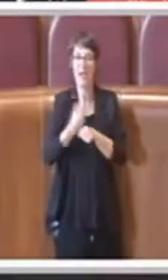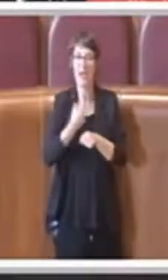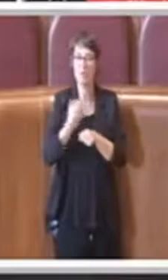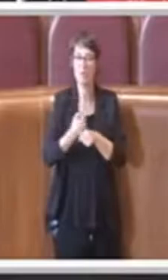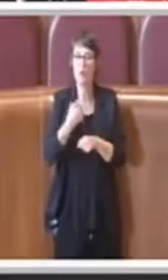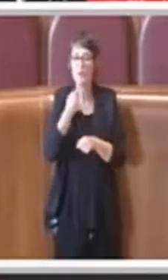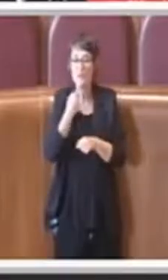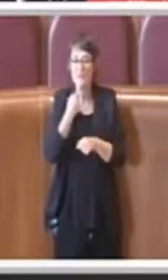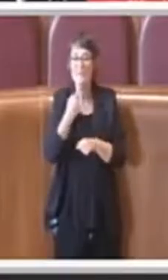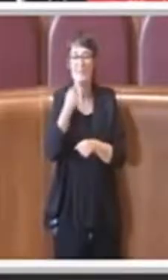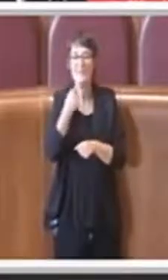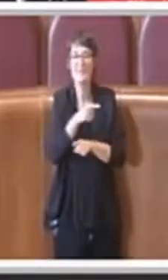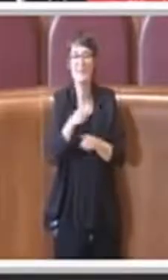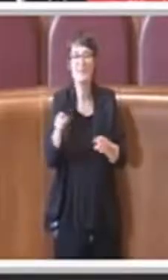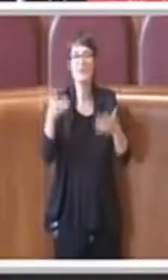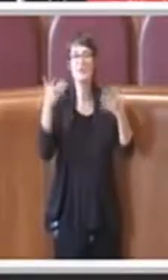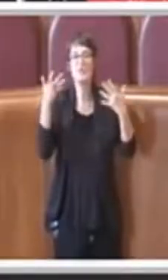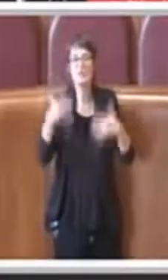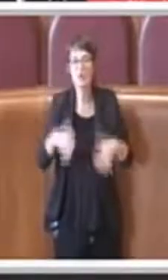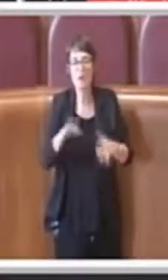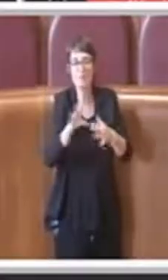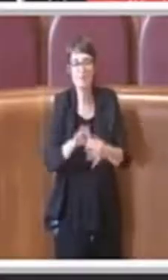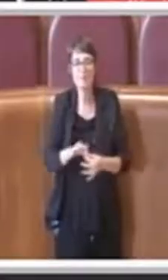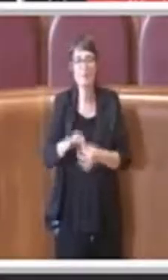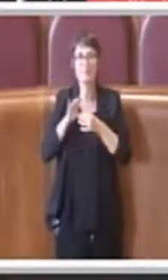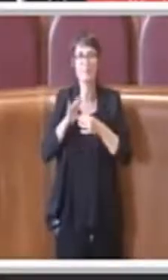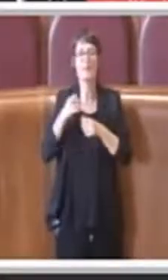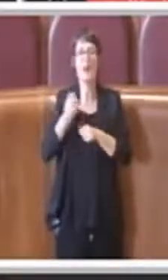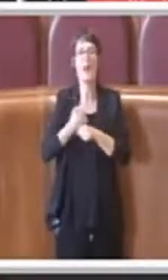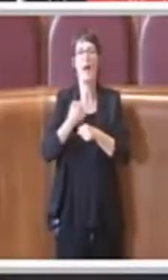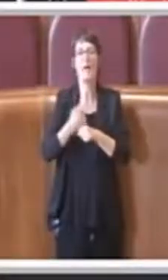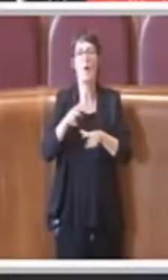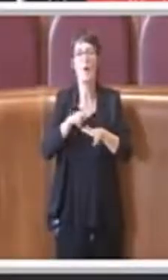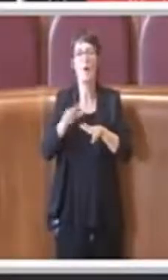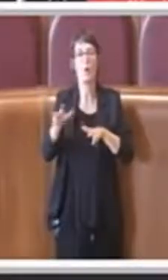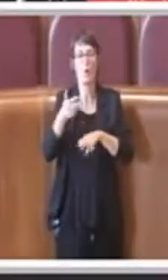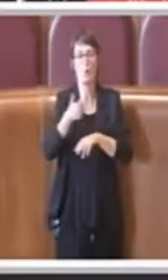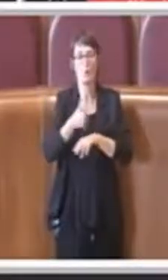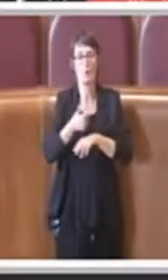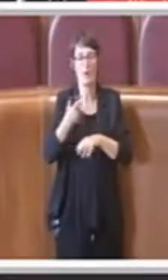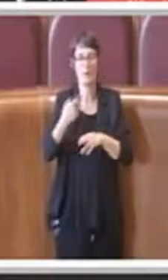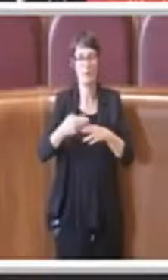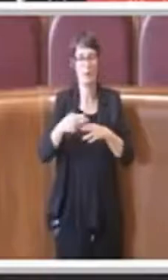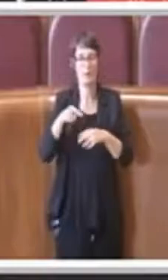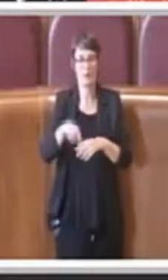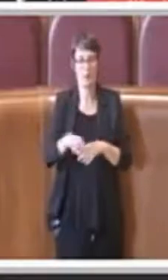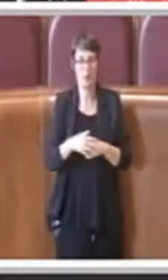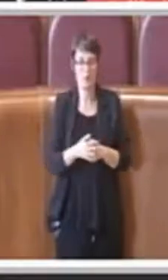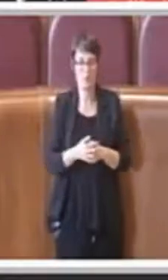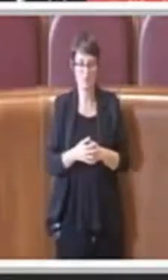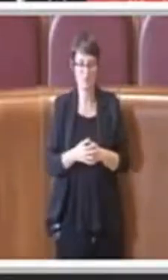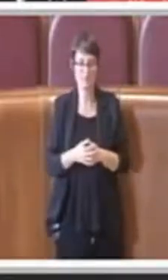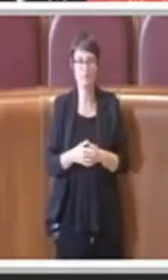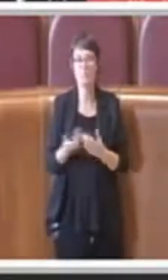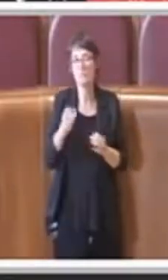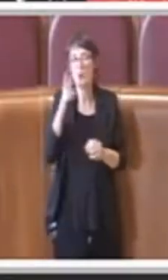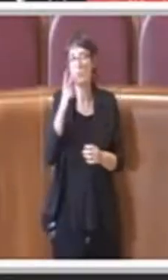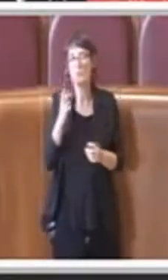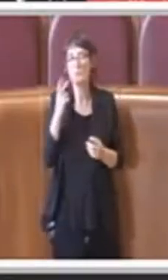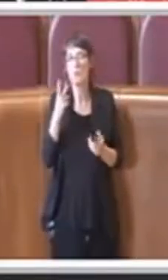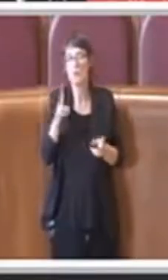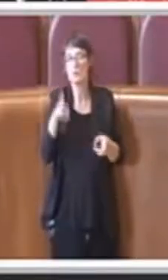sfruttando quella che è il TUC, il testo unico del commercio della Regione, recentemente approvato, che prevede questa